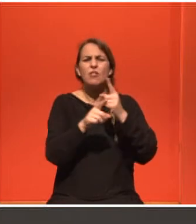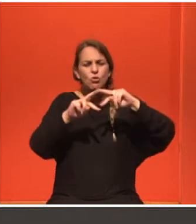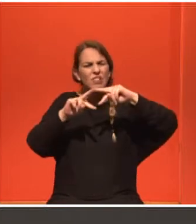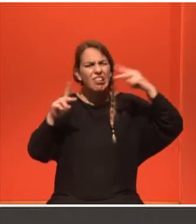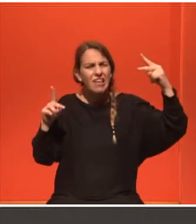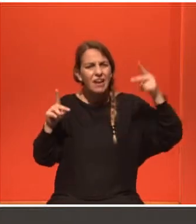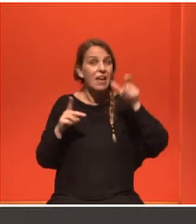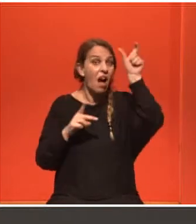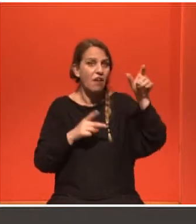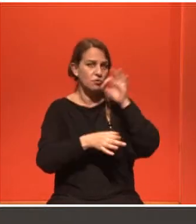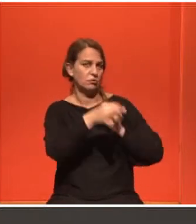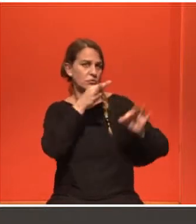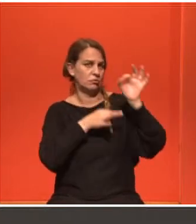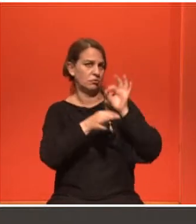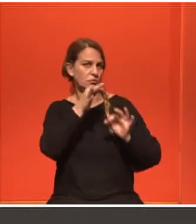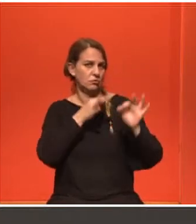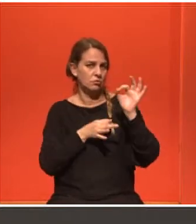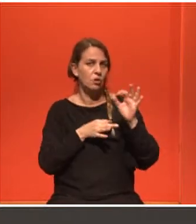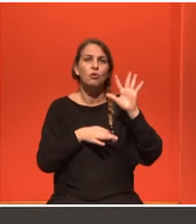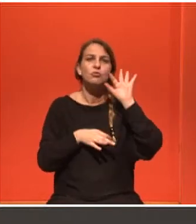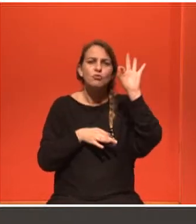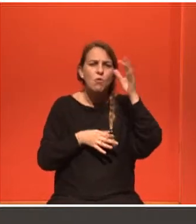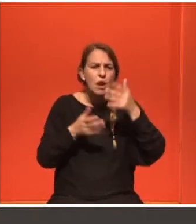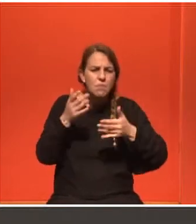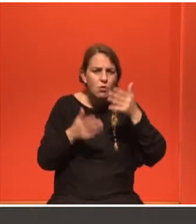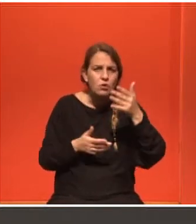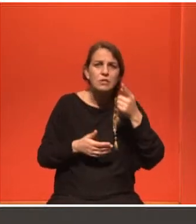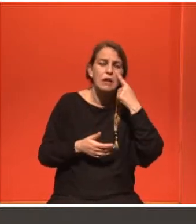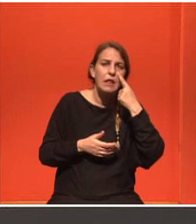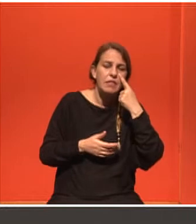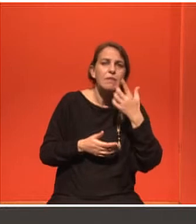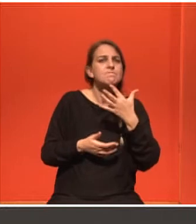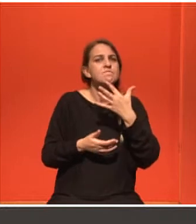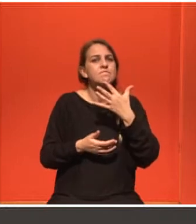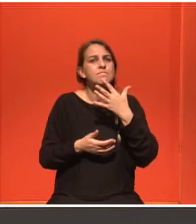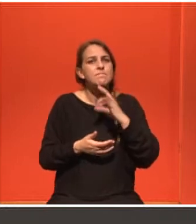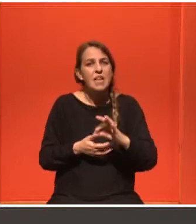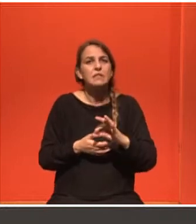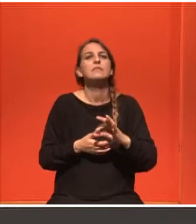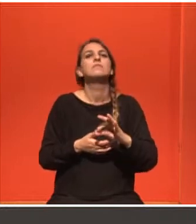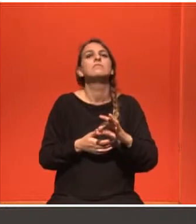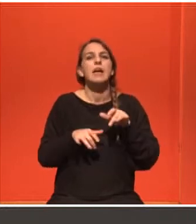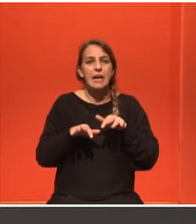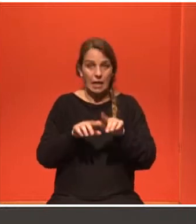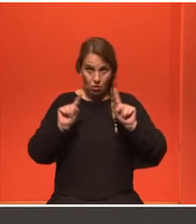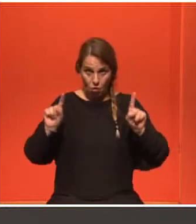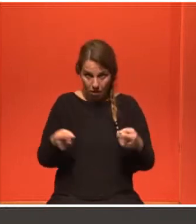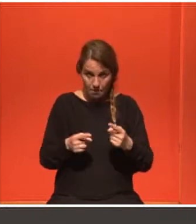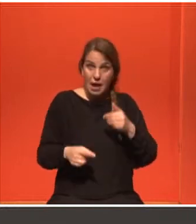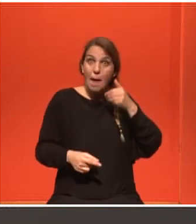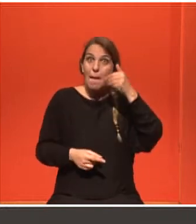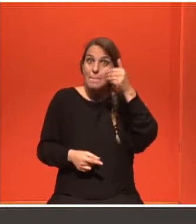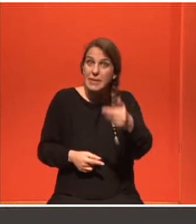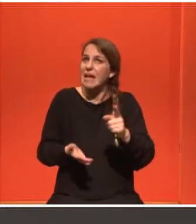να υπολογίζεται, αν θέλετε να δίνετε μια συμβουλευτική, για το τι πρέπει να κάνει από εκεί και πέρα και το πώς πρέπει να παρακολουθεί